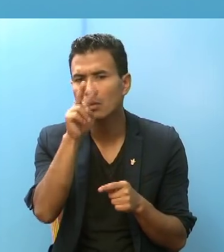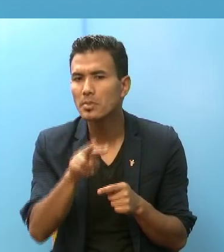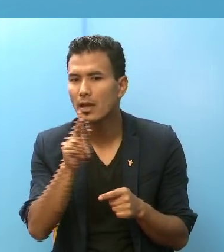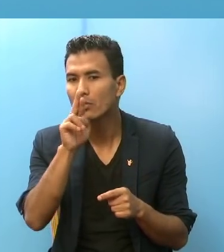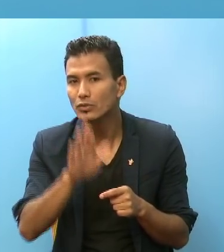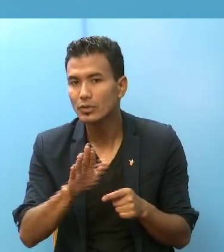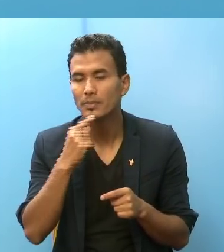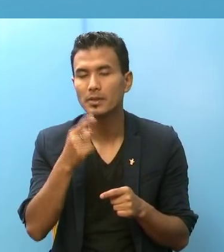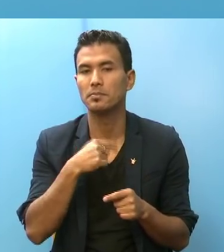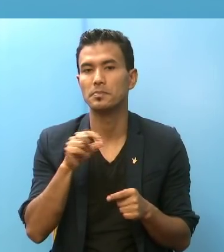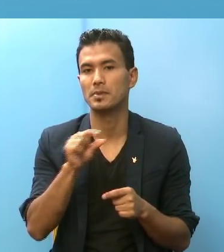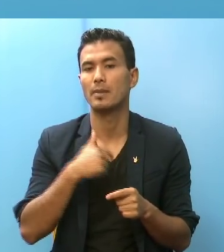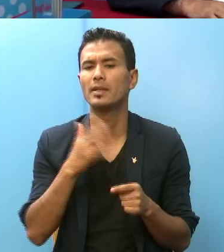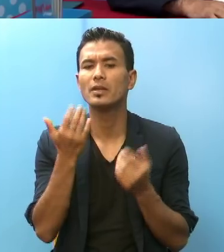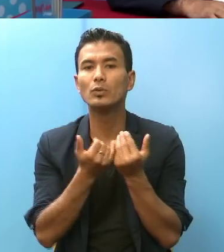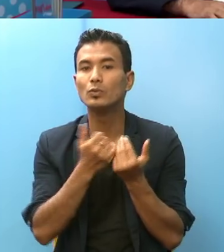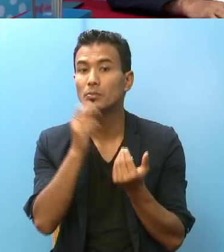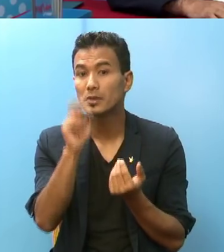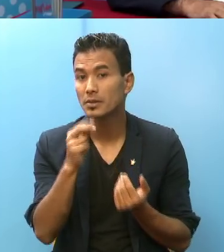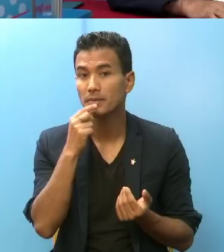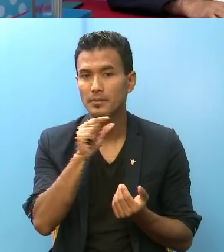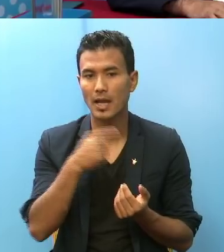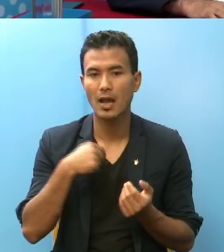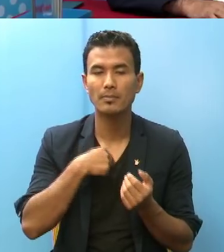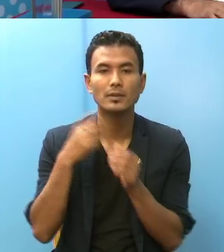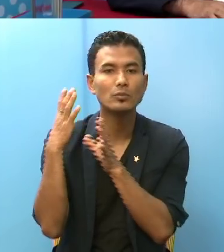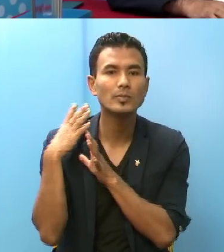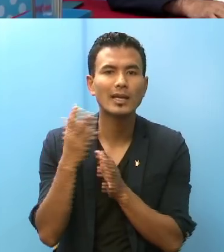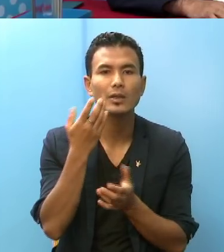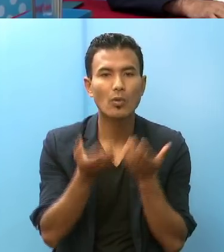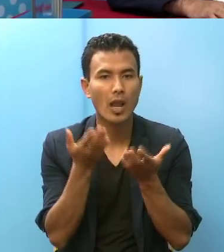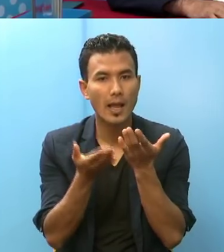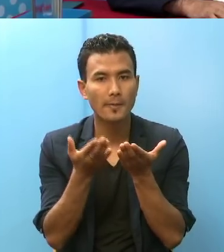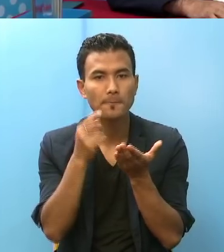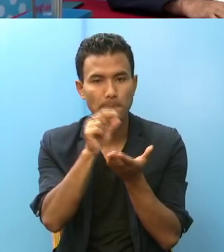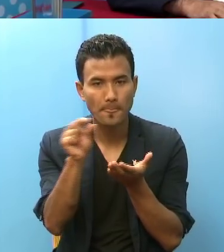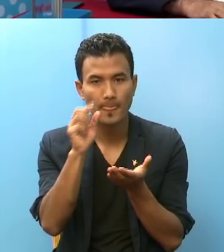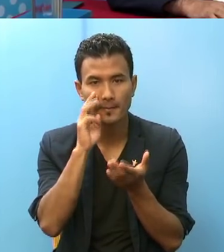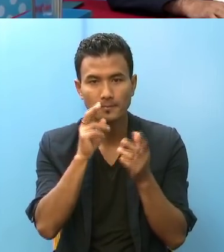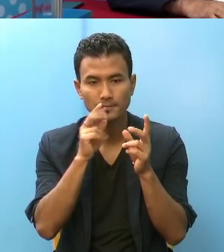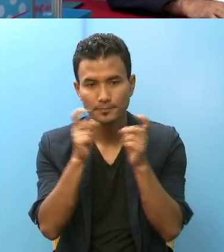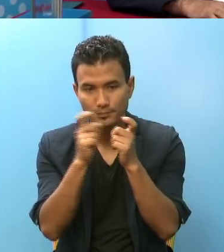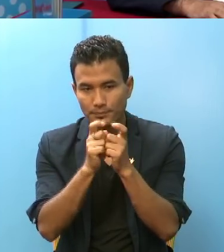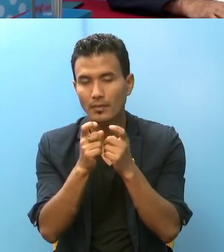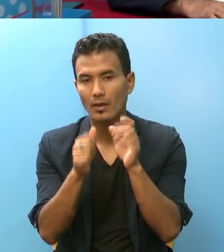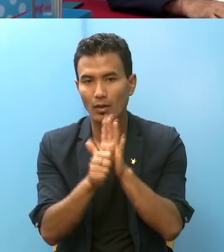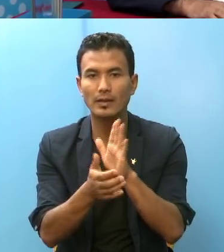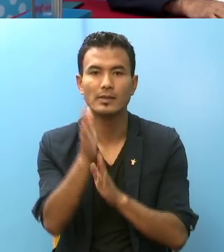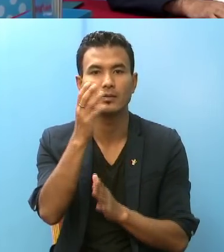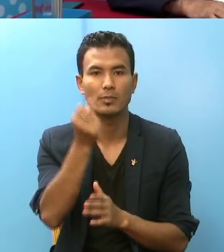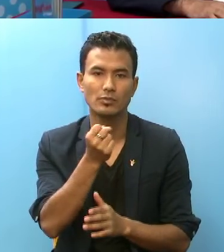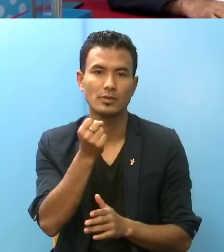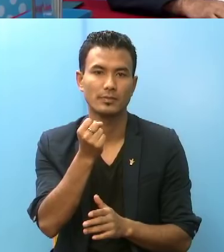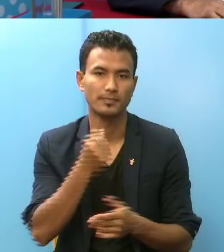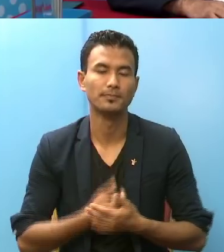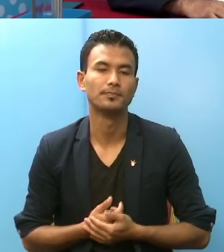होगी कि गणूपरने चाहिए अब बनू के होला तक ता कुल्राम चाहिए डालोग अगारी बना अबनावन पाएं तियो जस्तों